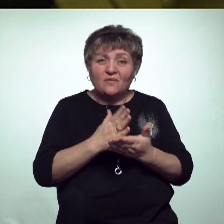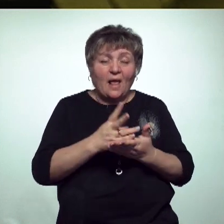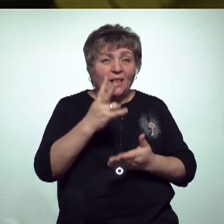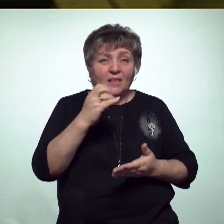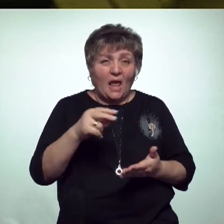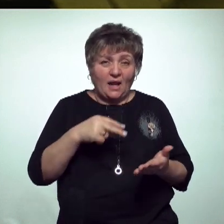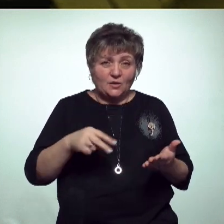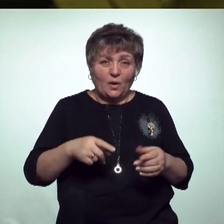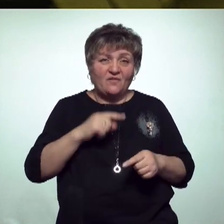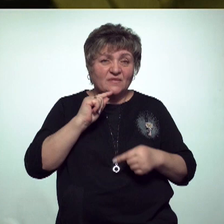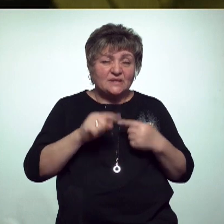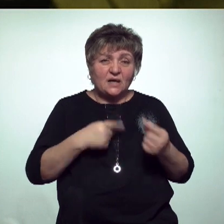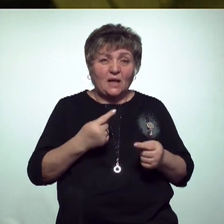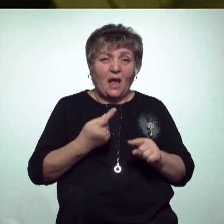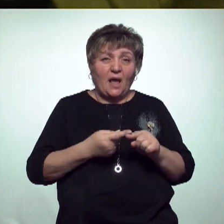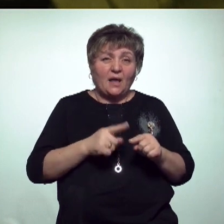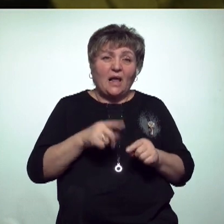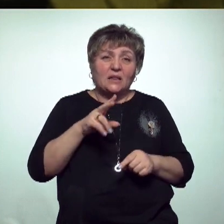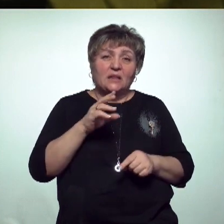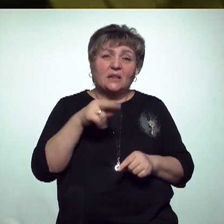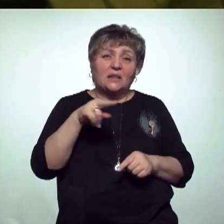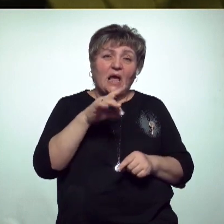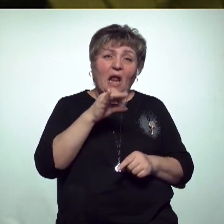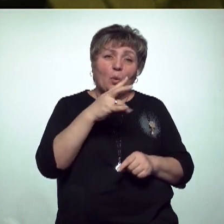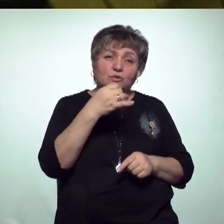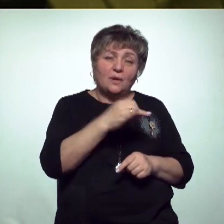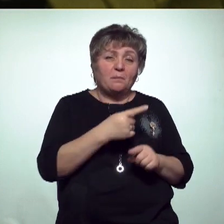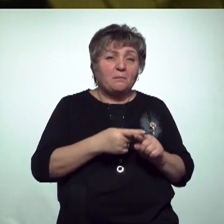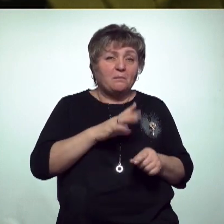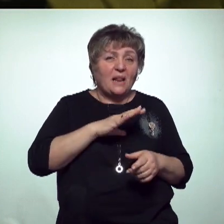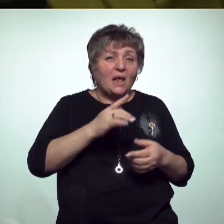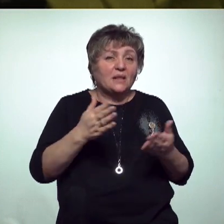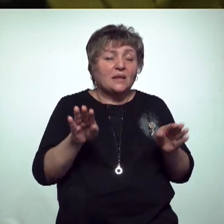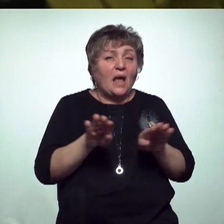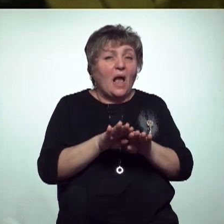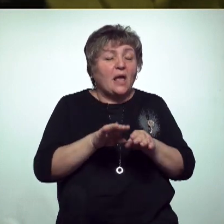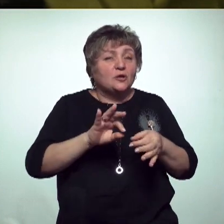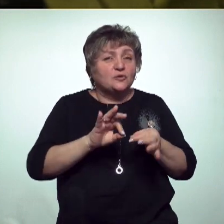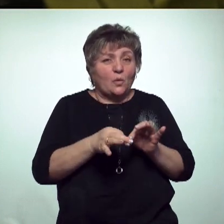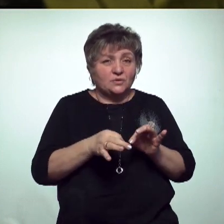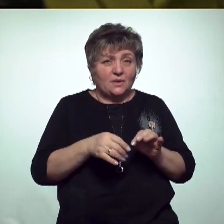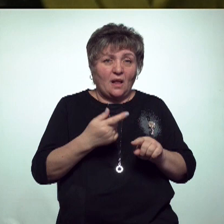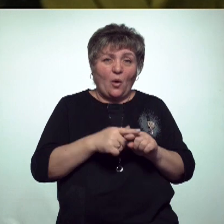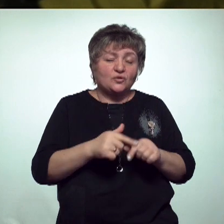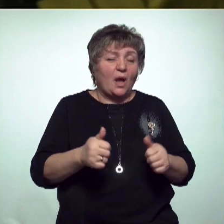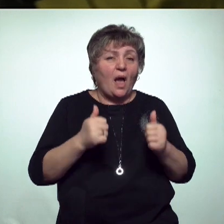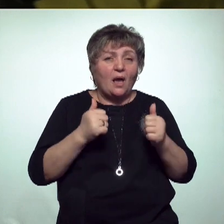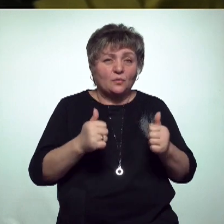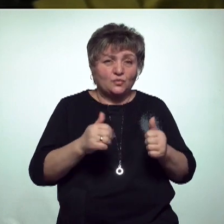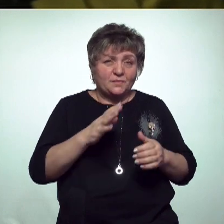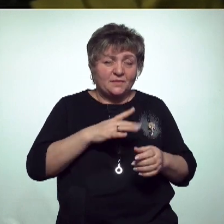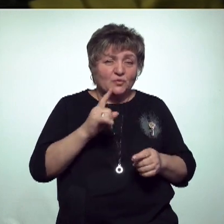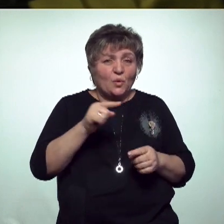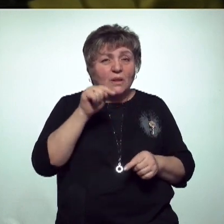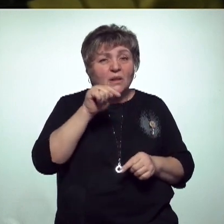литературой, вот это всегда, мне кажется, с Драгунской в этом есть, бывает такая сложность. Потому что, как бы так считаю, уже очень обаятельно. Надо дойти до